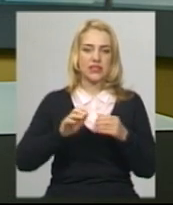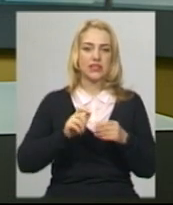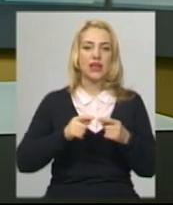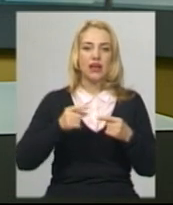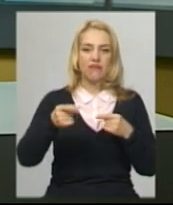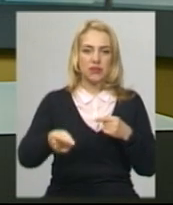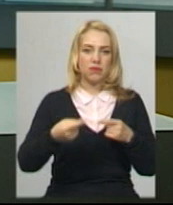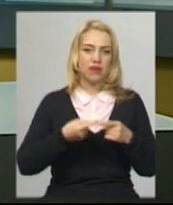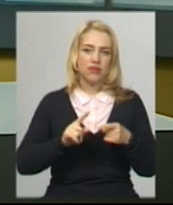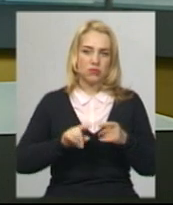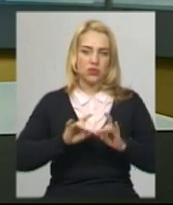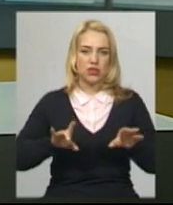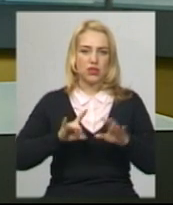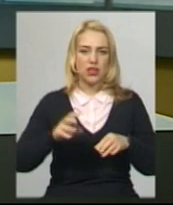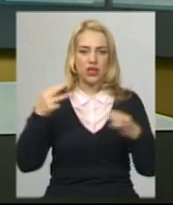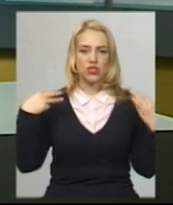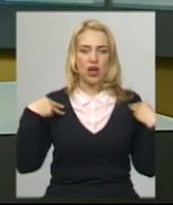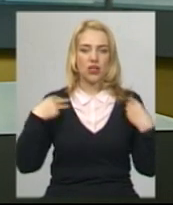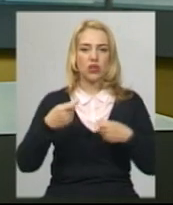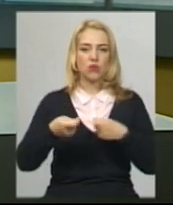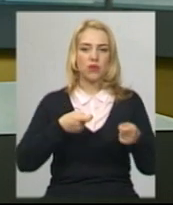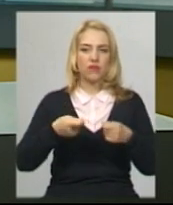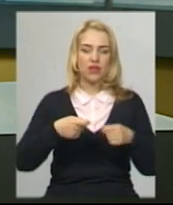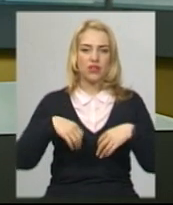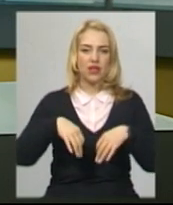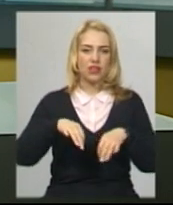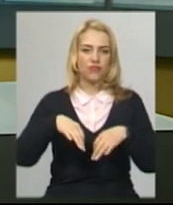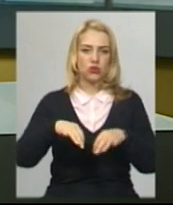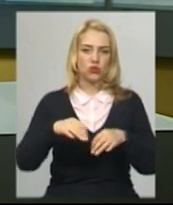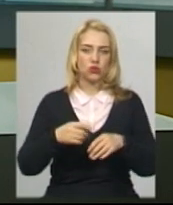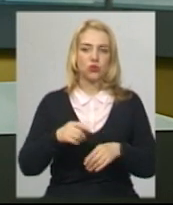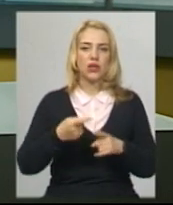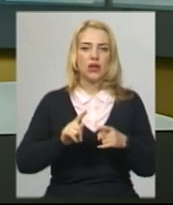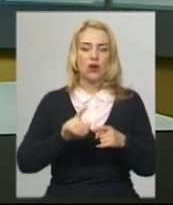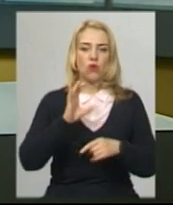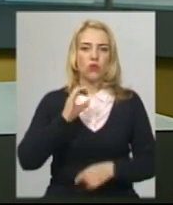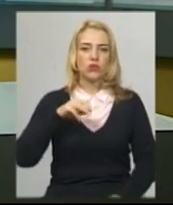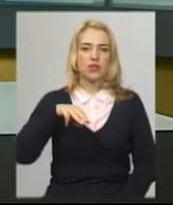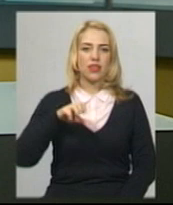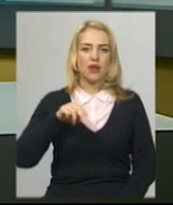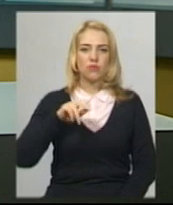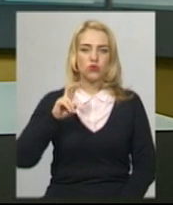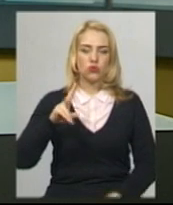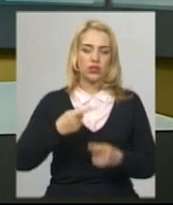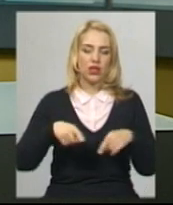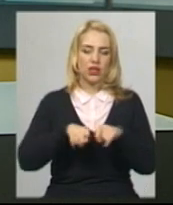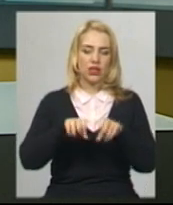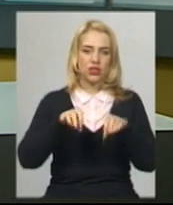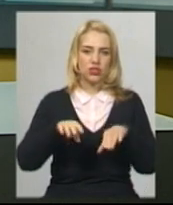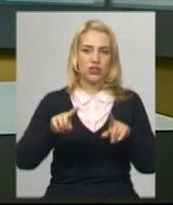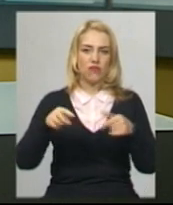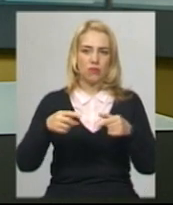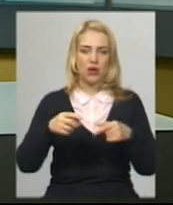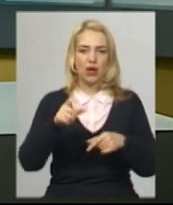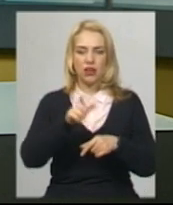розповів начальник управління інфраструктури ОДА Василь Остапчук. Каже, цього рішення вимагали і пасажири, і перевізники. Тож,